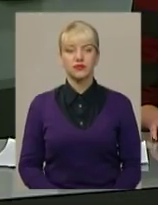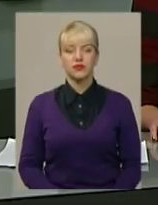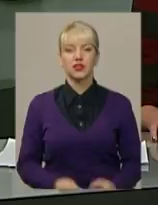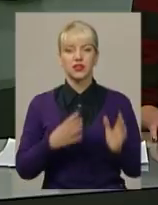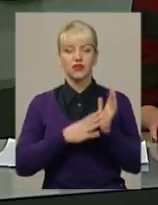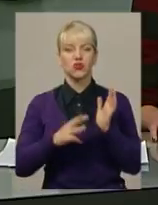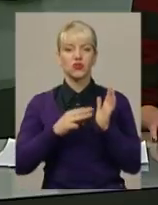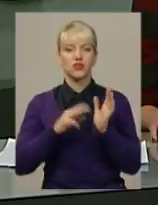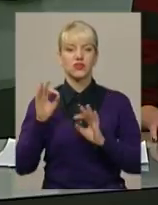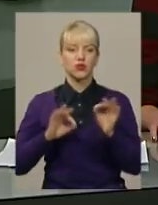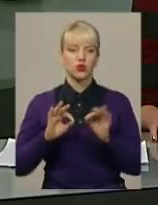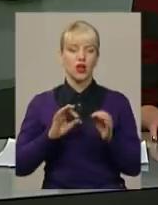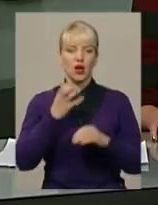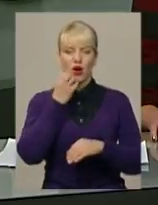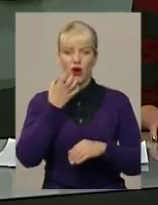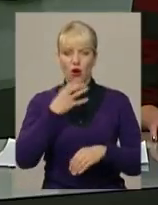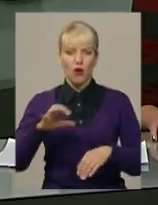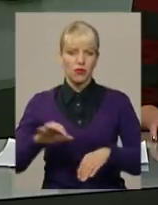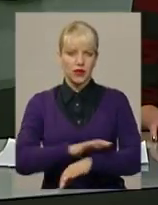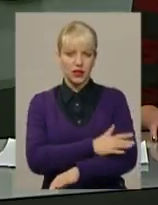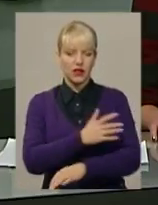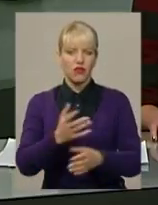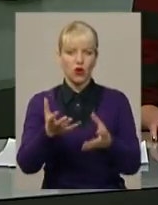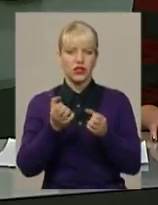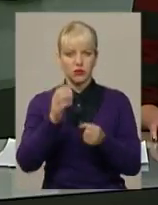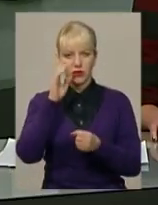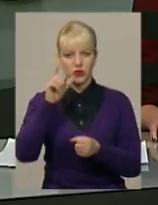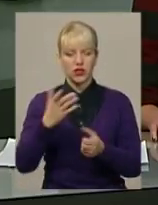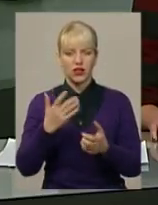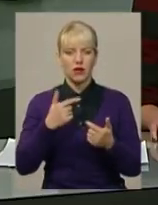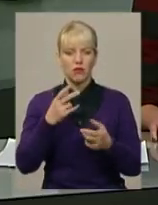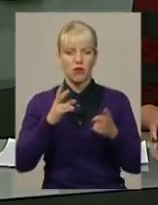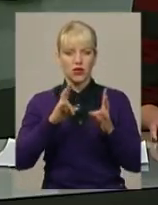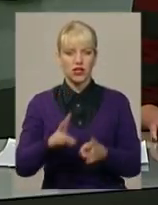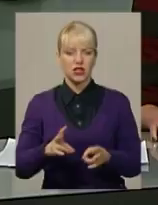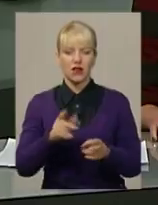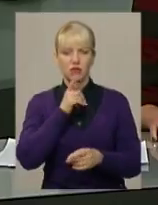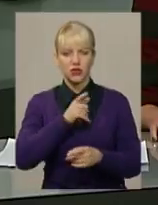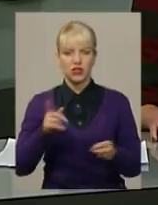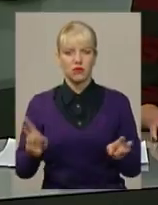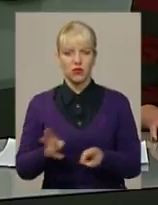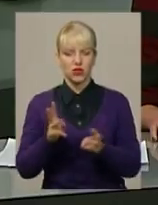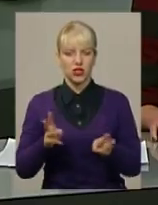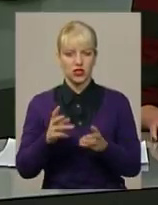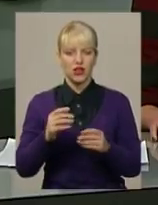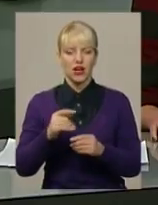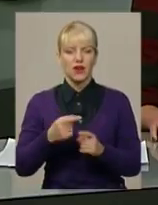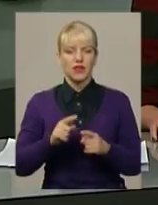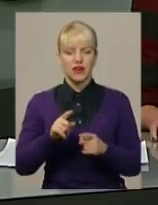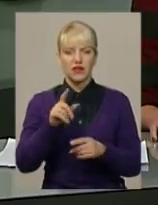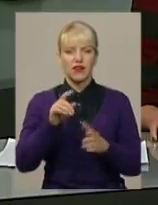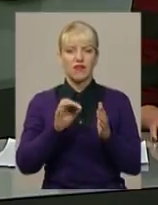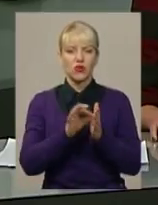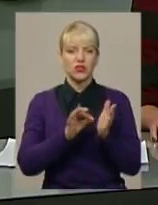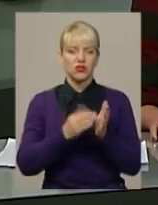98% опіків отримав чоловік, який постраждав під час пожежі у багатоповерхівці Хмельницького. Лікарі оцінюють його